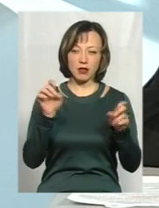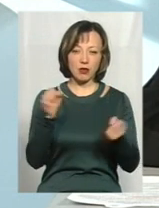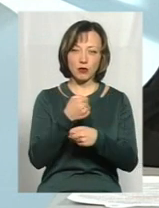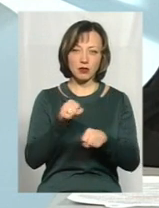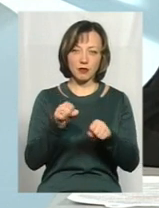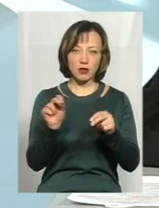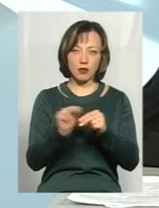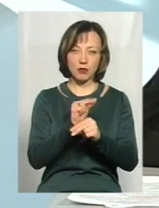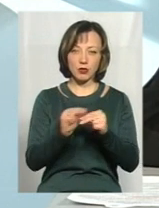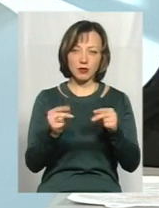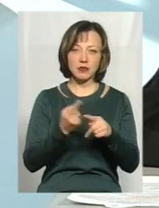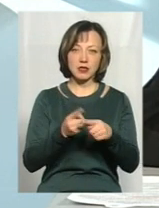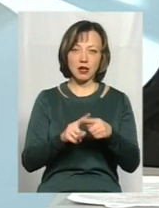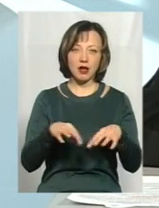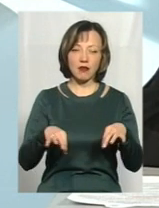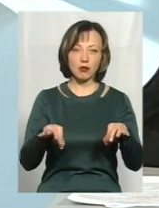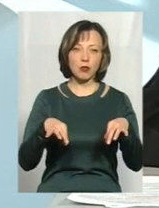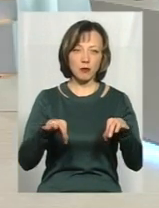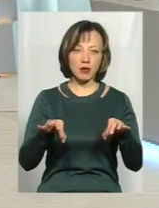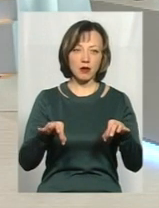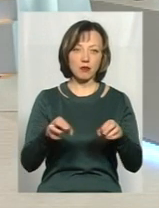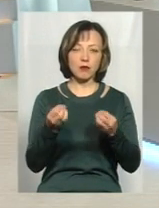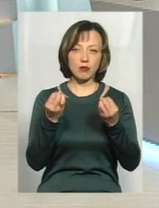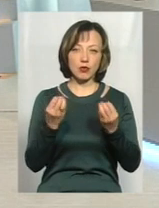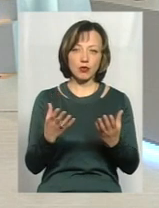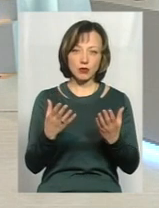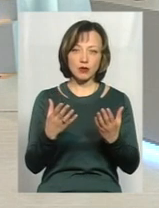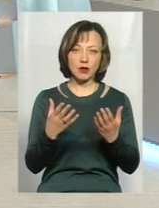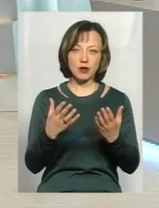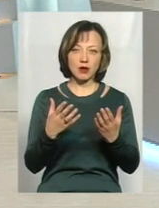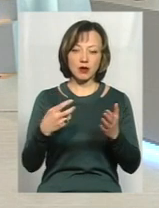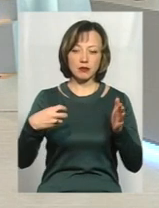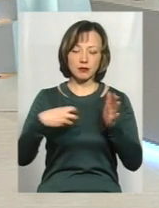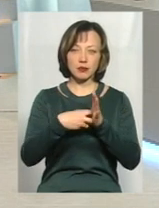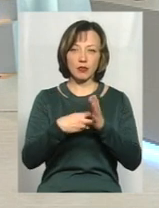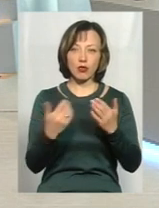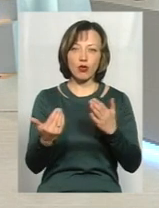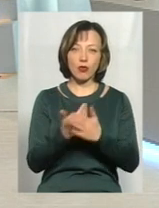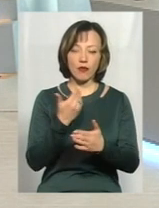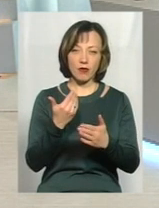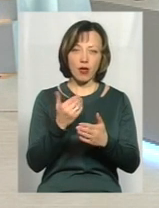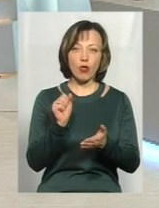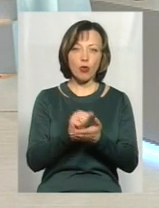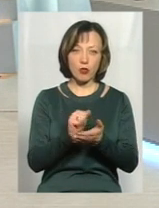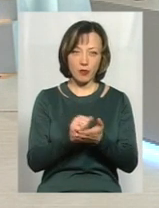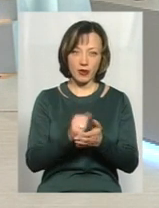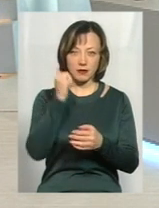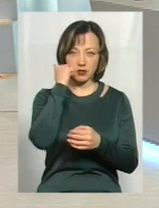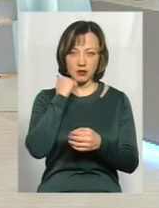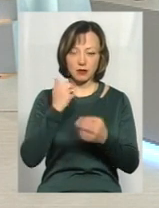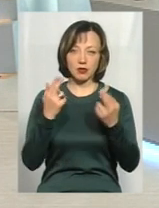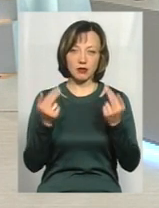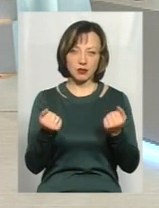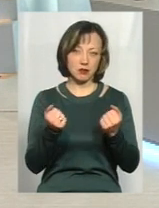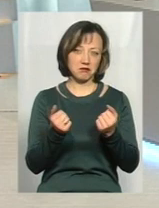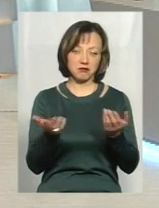відновленню, то в цей автомобіль просто перебивають, переварюють номера кузова і вже там ще А документи є від старого? А документи